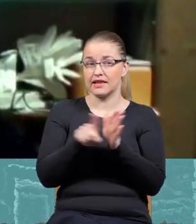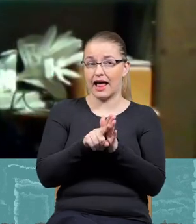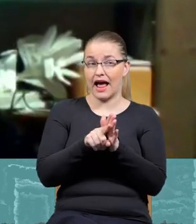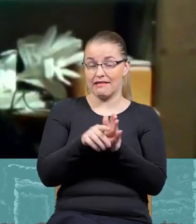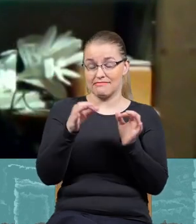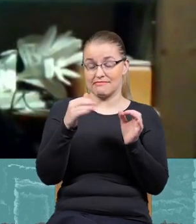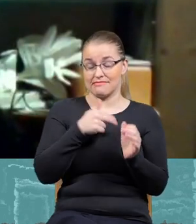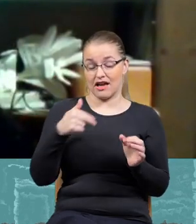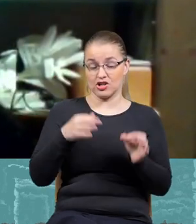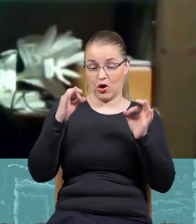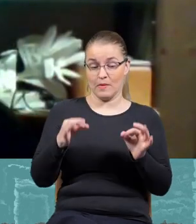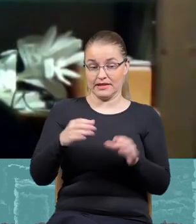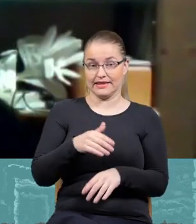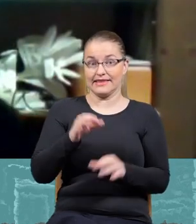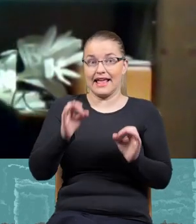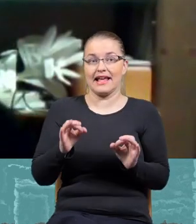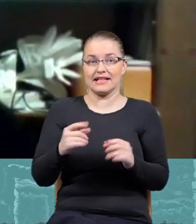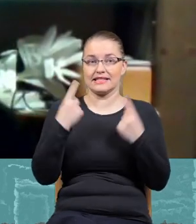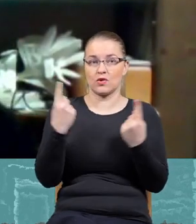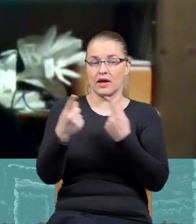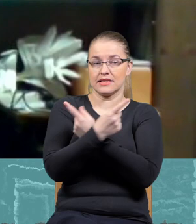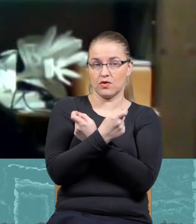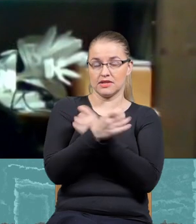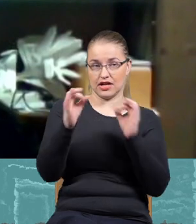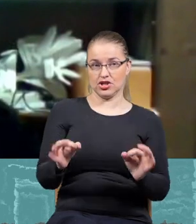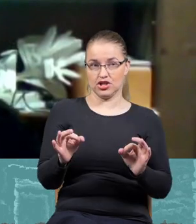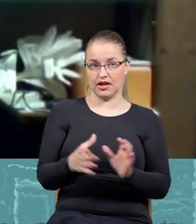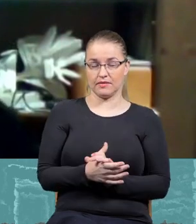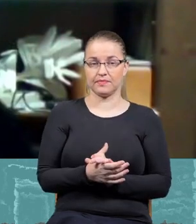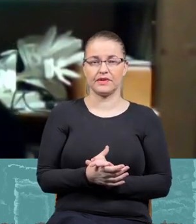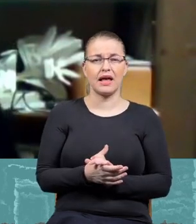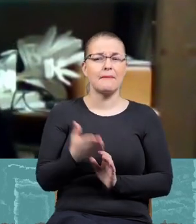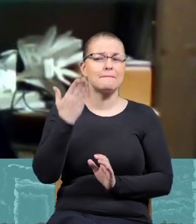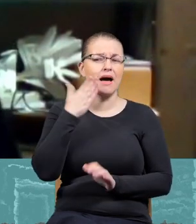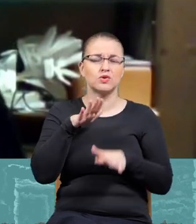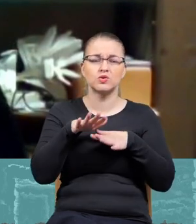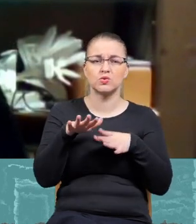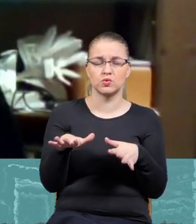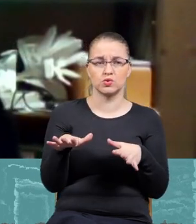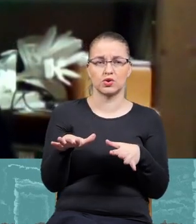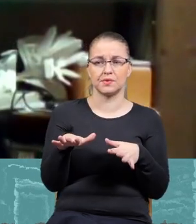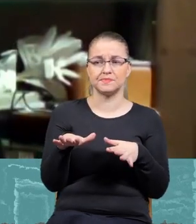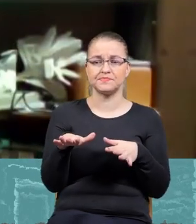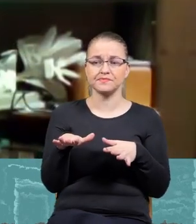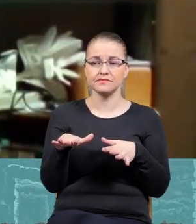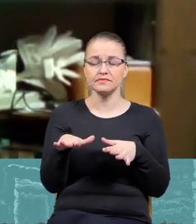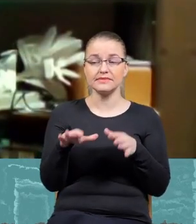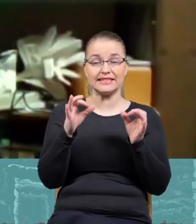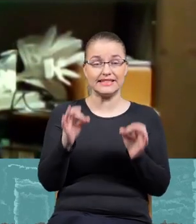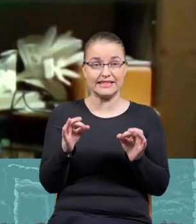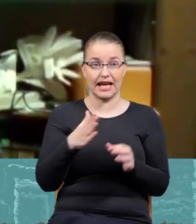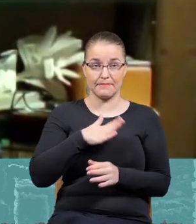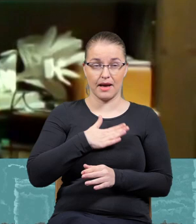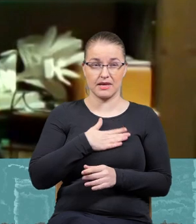obecności teraz sytuacji w Austrii dzisiaj, bo tam bardzo dużo z tego, co dzisiaj